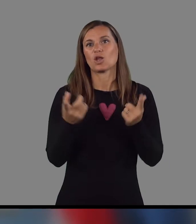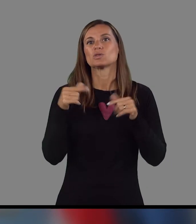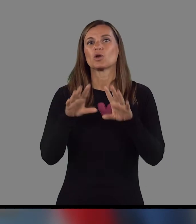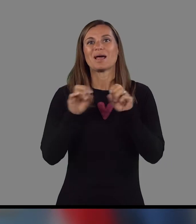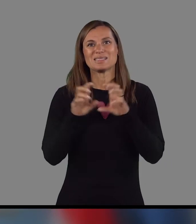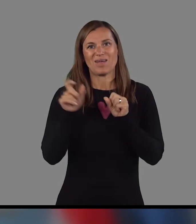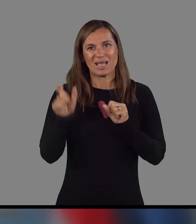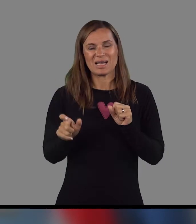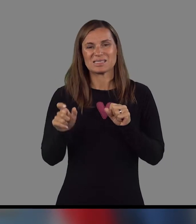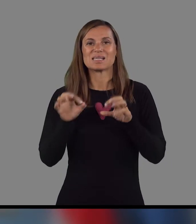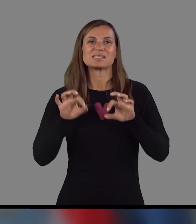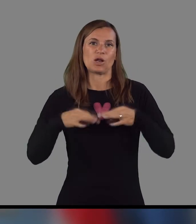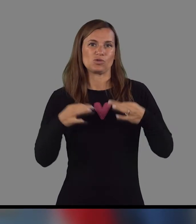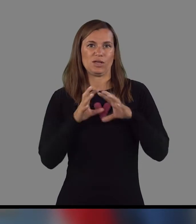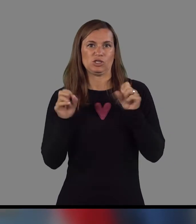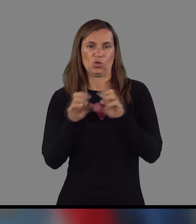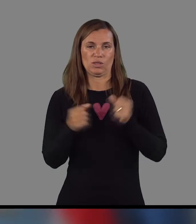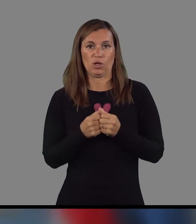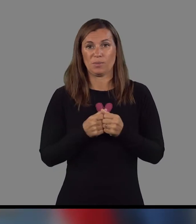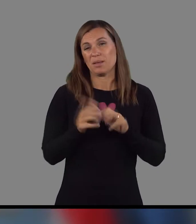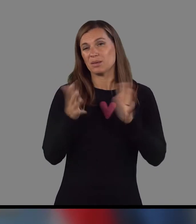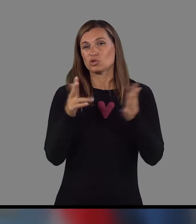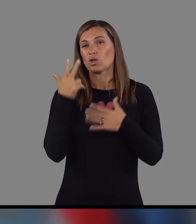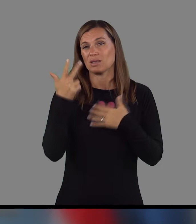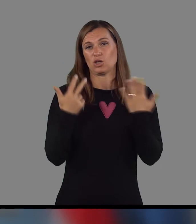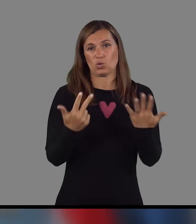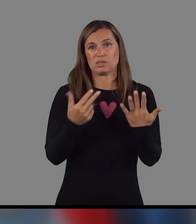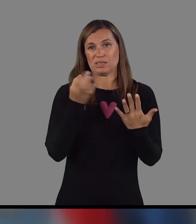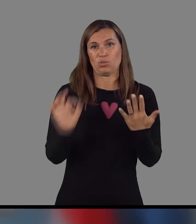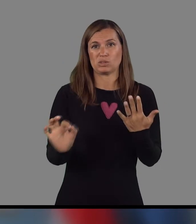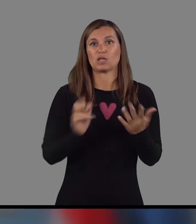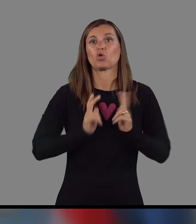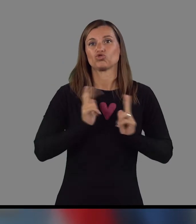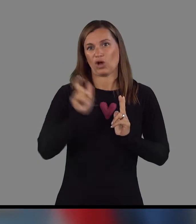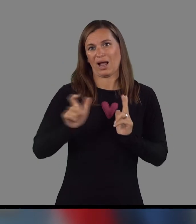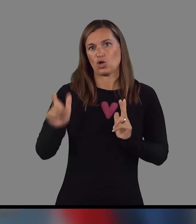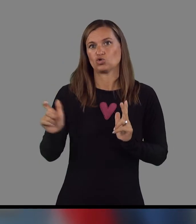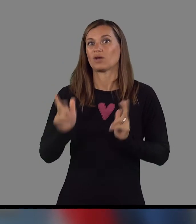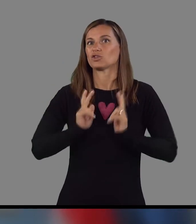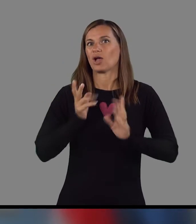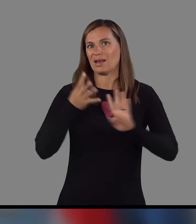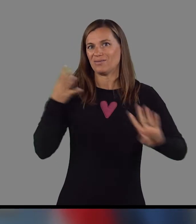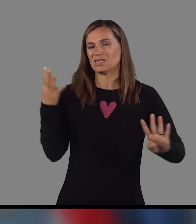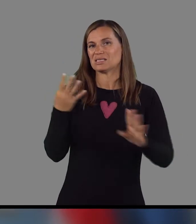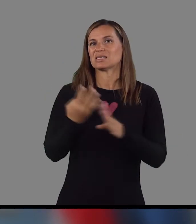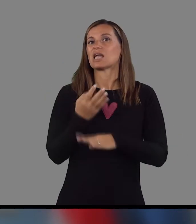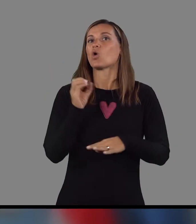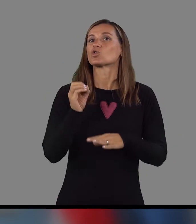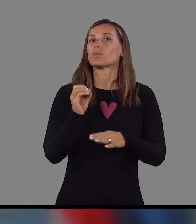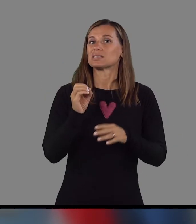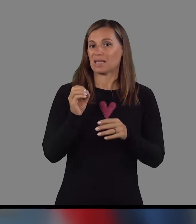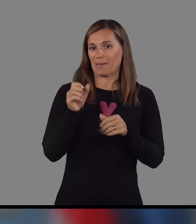oziroma izvajalca neke vrste zdravstvenih storitev. Približno 83% čakajočih v čakalne vrsti za